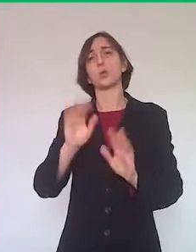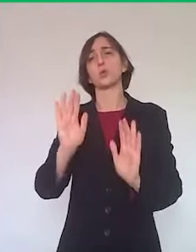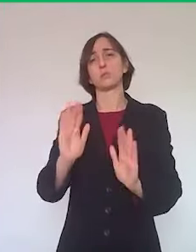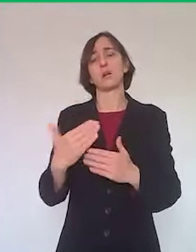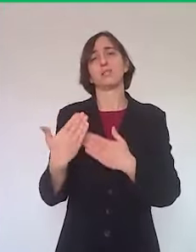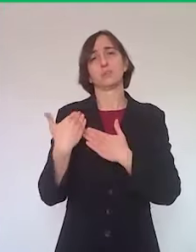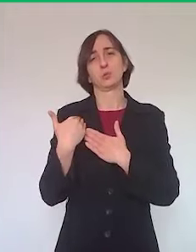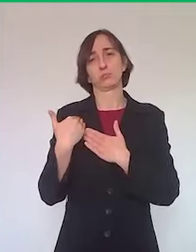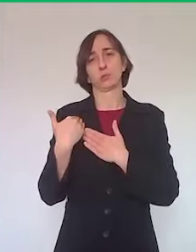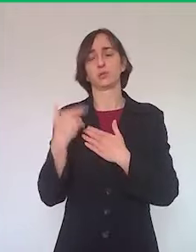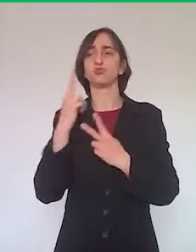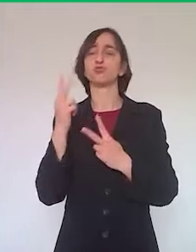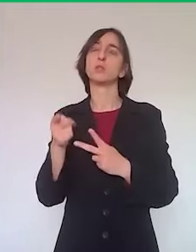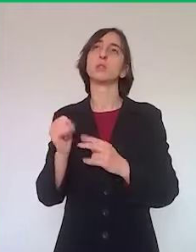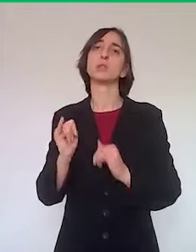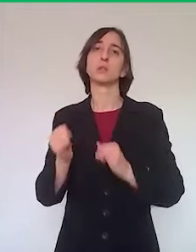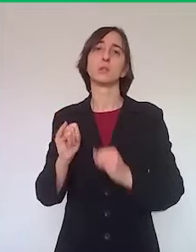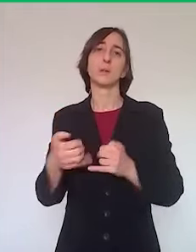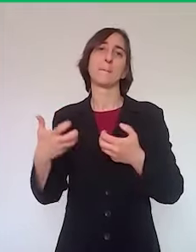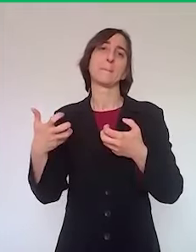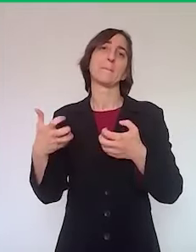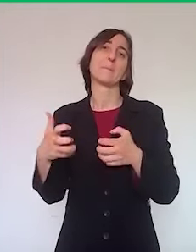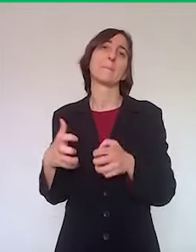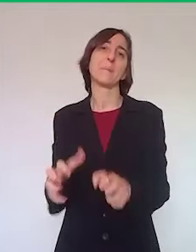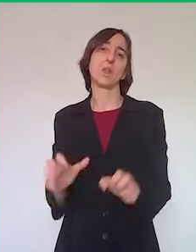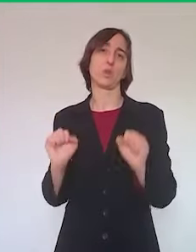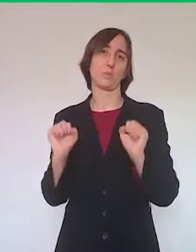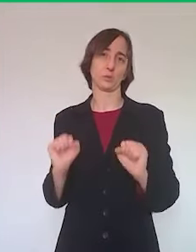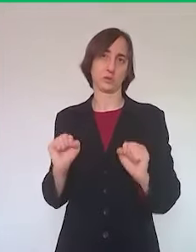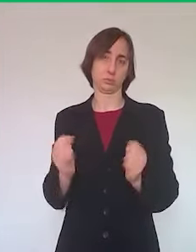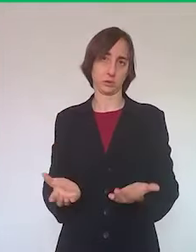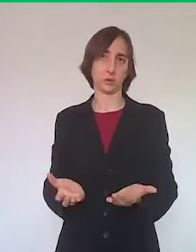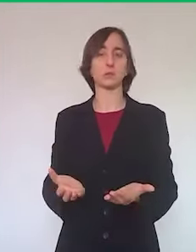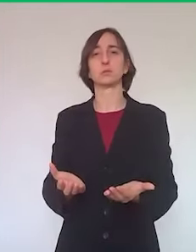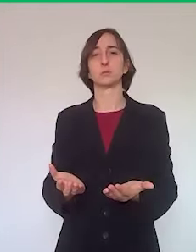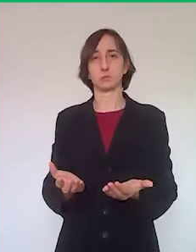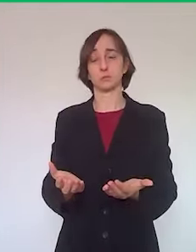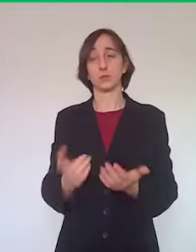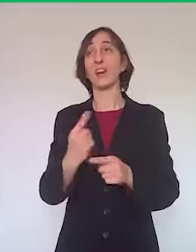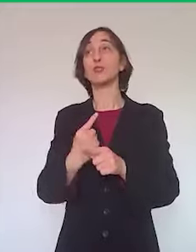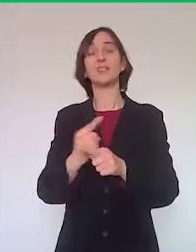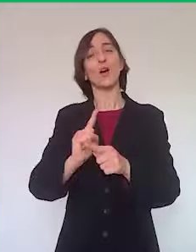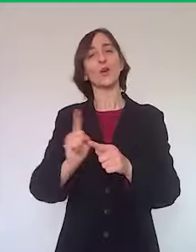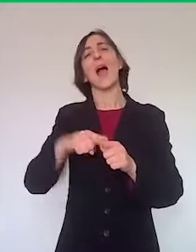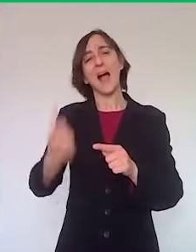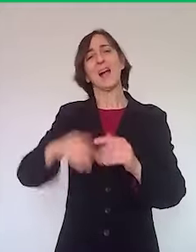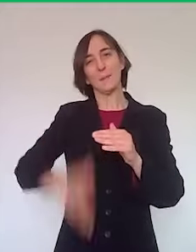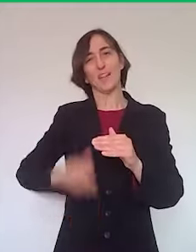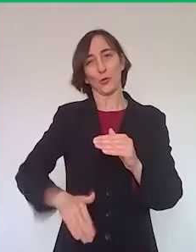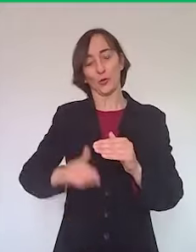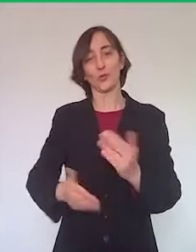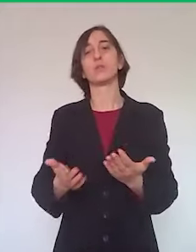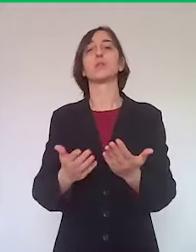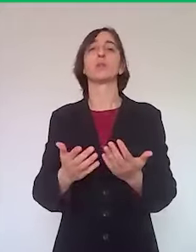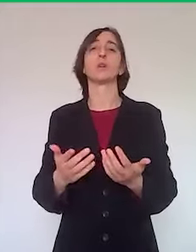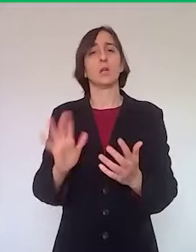spostiamoci il meno necessario, necessario, meno del necessario, anzi diciamola così, però è un'attività che è